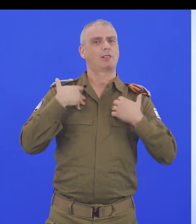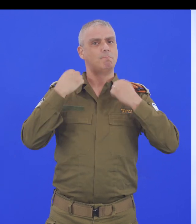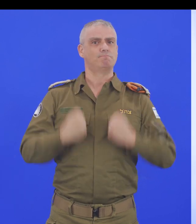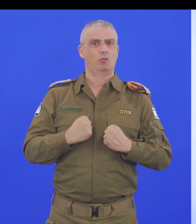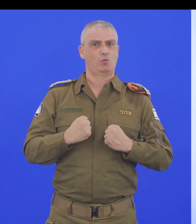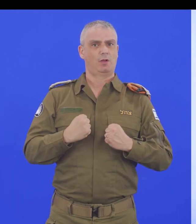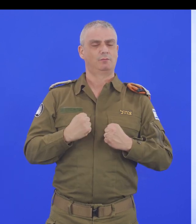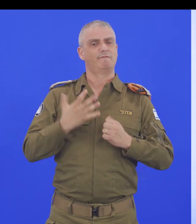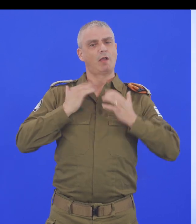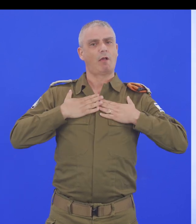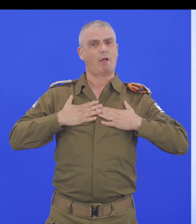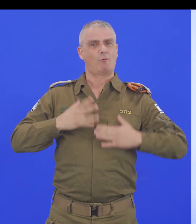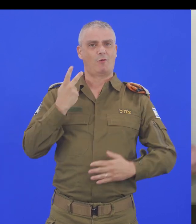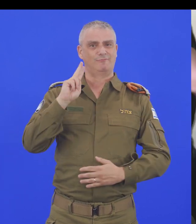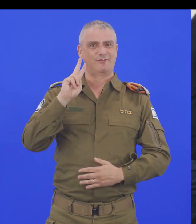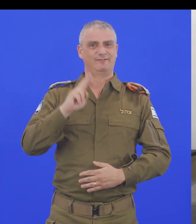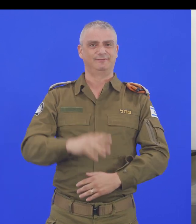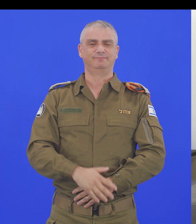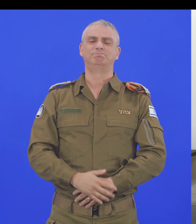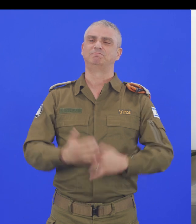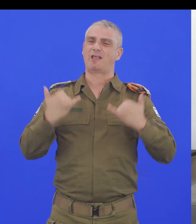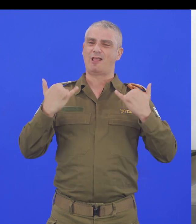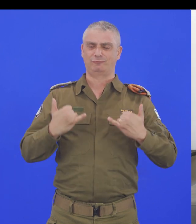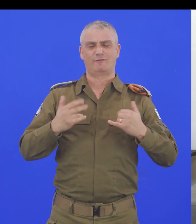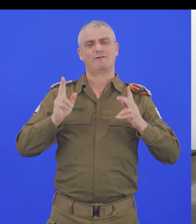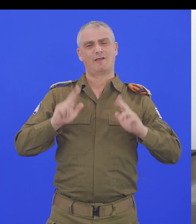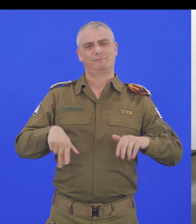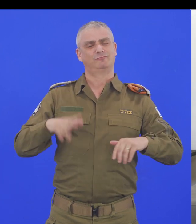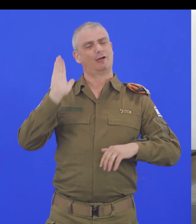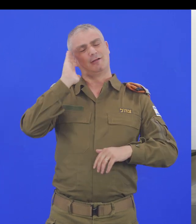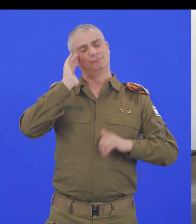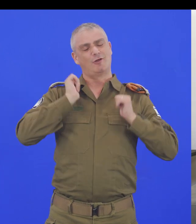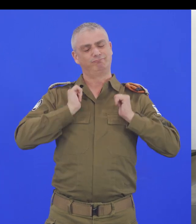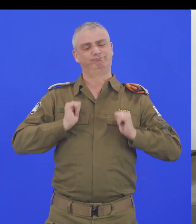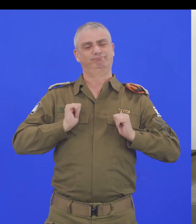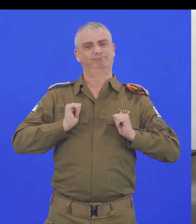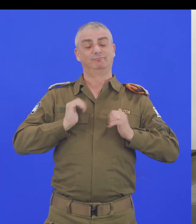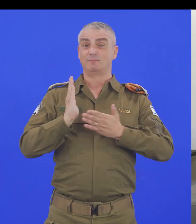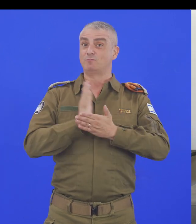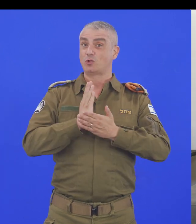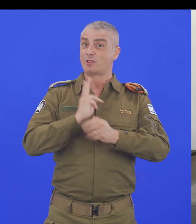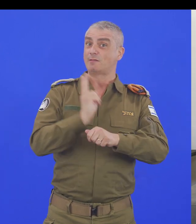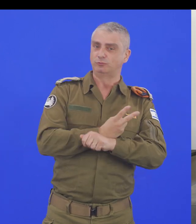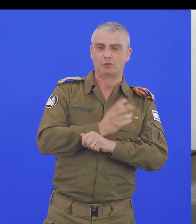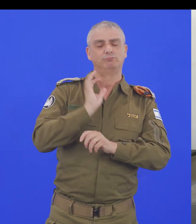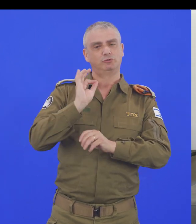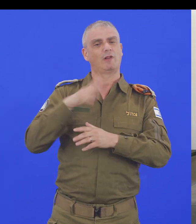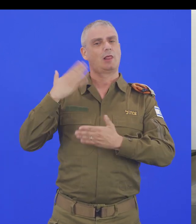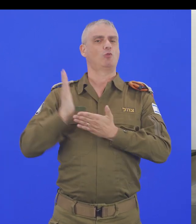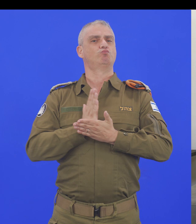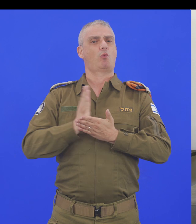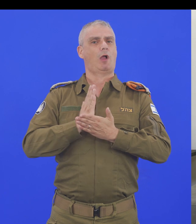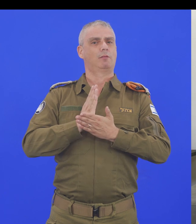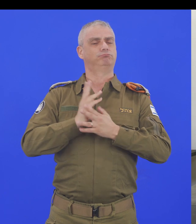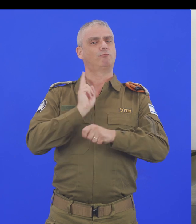בטוח יותר ורגוע. עכשיו אתם יכולים לישון בשקט. מתכוננים בשגרה כדי להיות